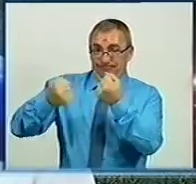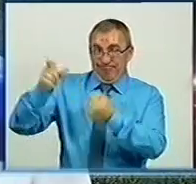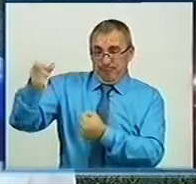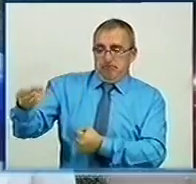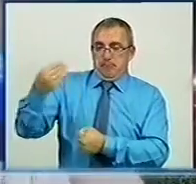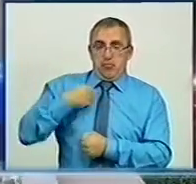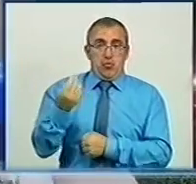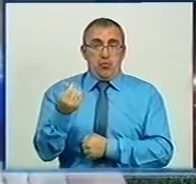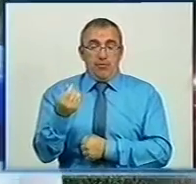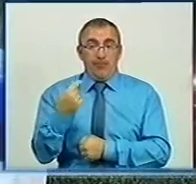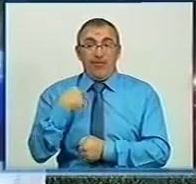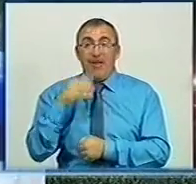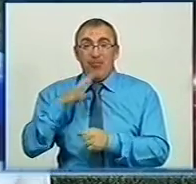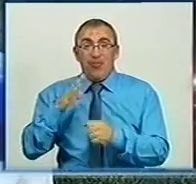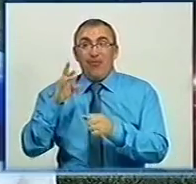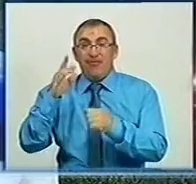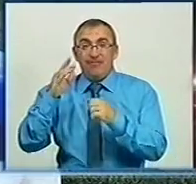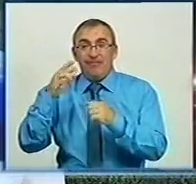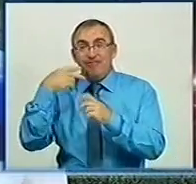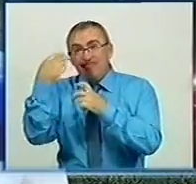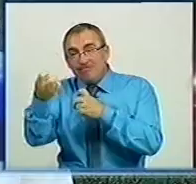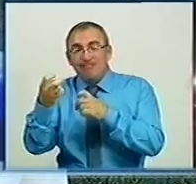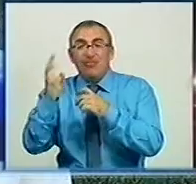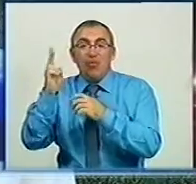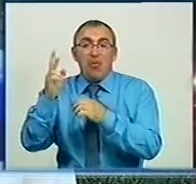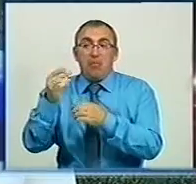Часто ті, в кого я зупинявся, вони просто пригощали.